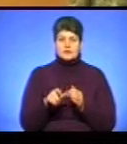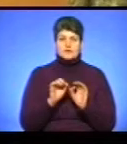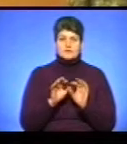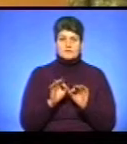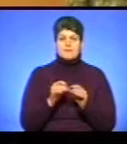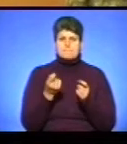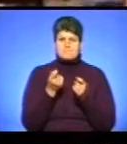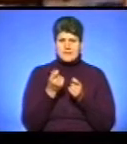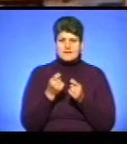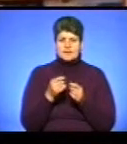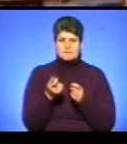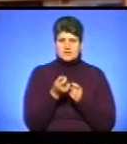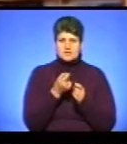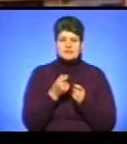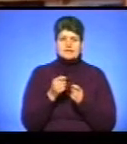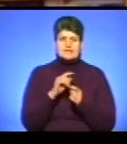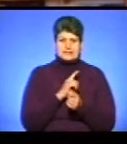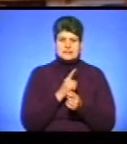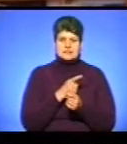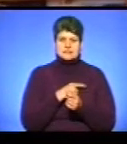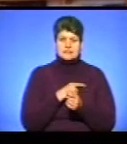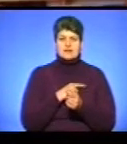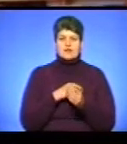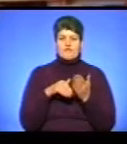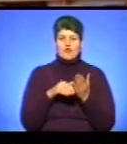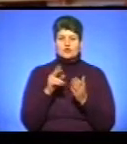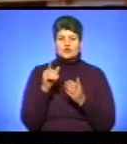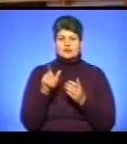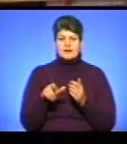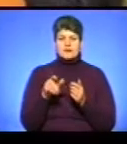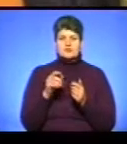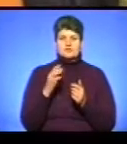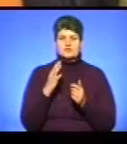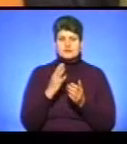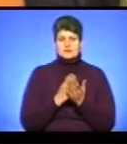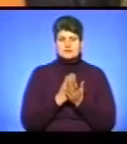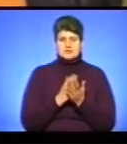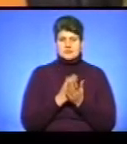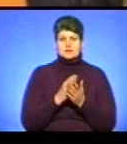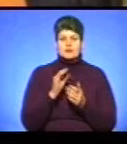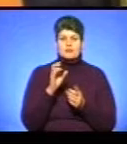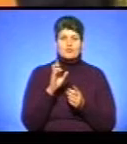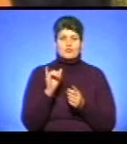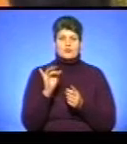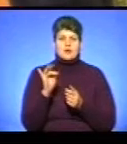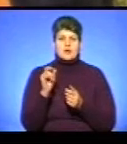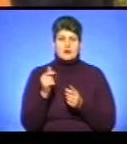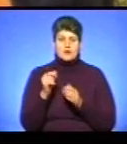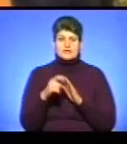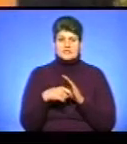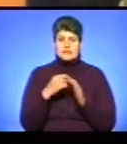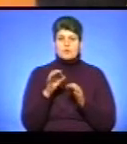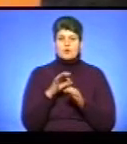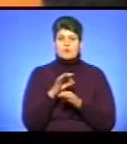сила» також наша землячка – волонтерка з чотиривічним стажем Оксана Бурега. Жінка розповідає, коли дізналася про